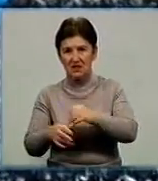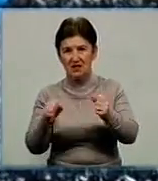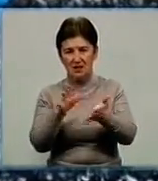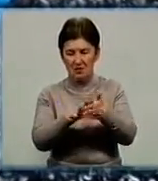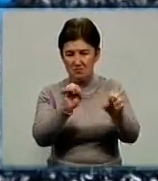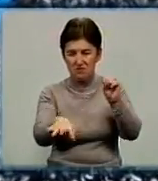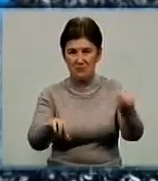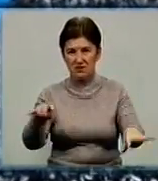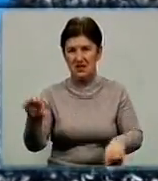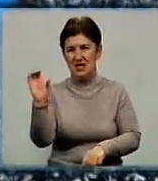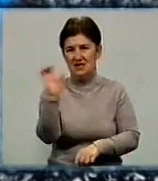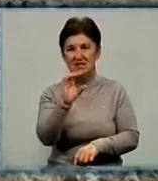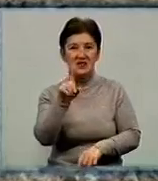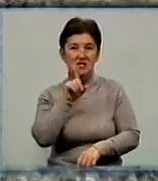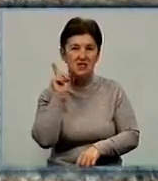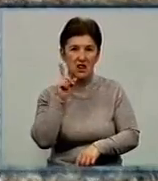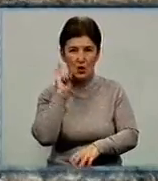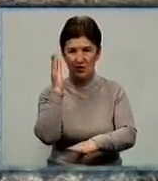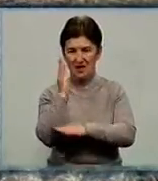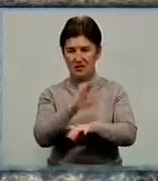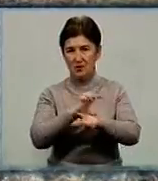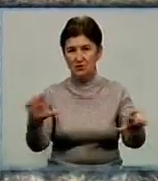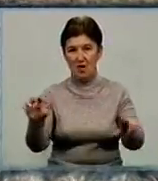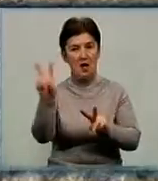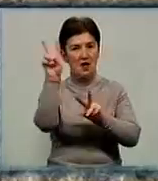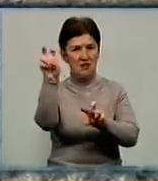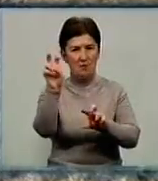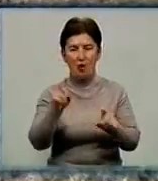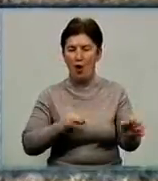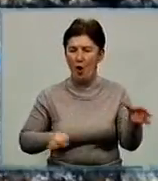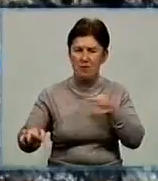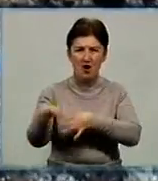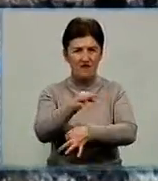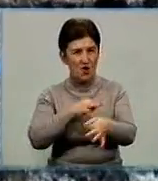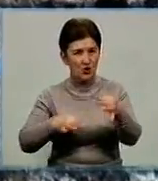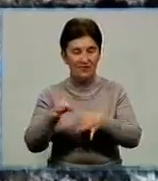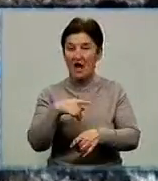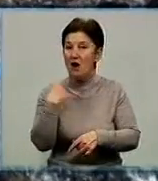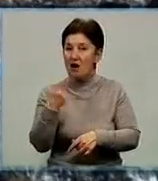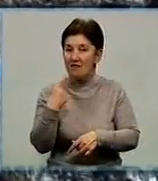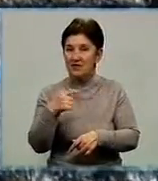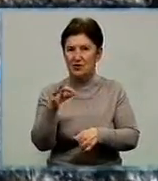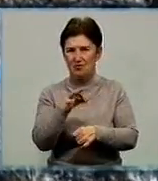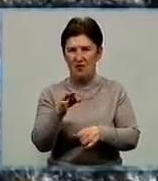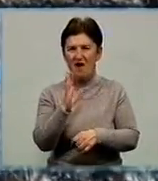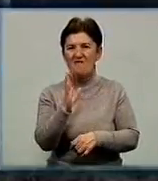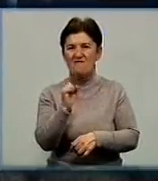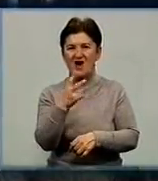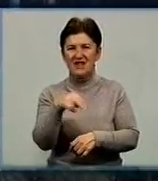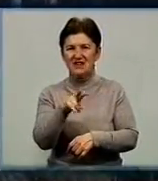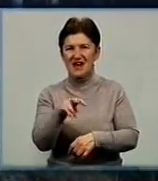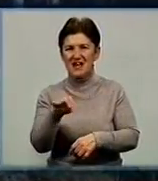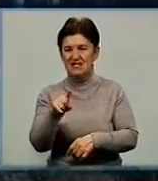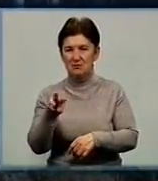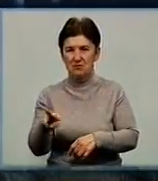із залишками синьозелених дощок. Тему активно обговорюють у соцмережах, говорять про вандалізм. У профільному